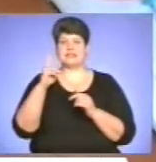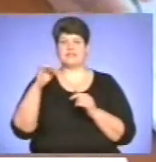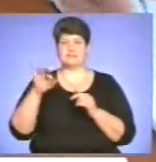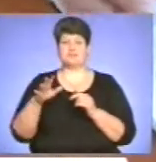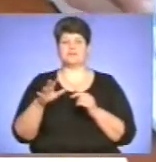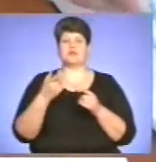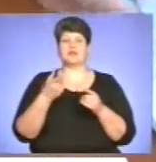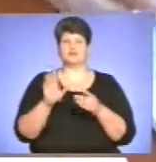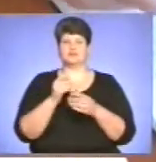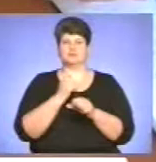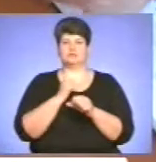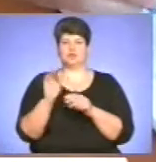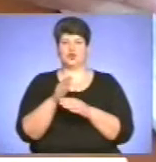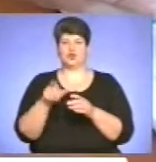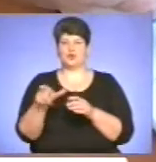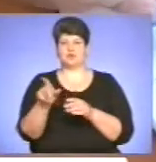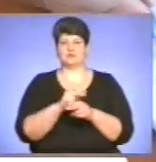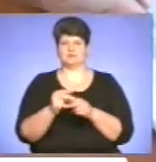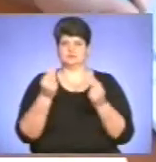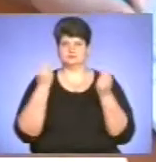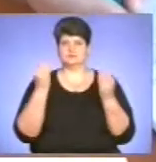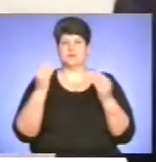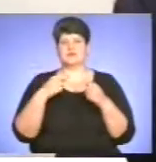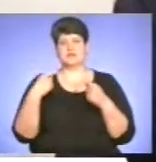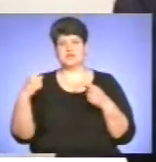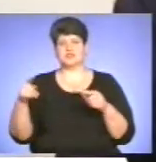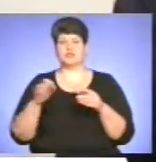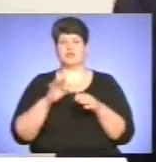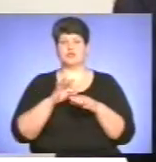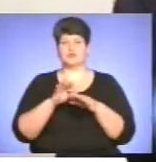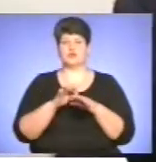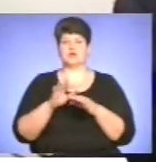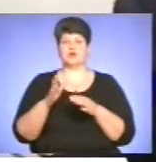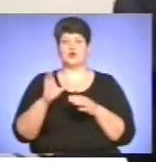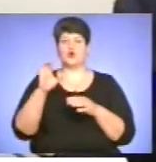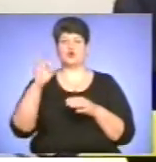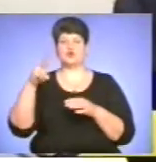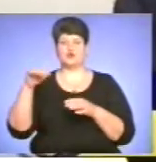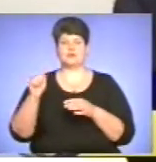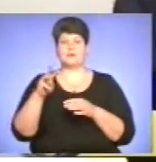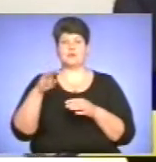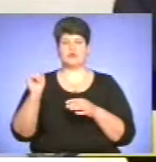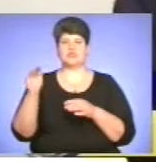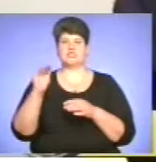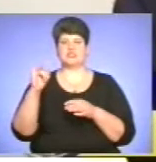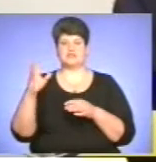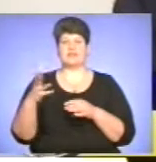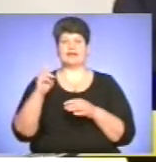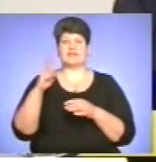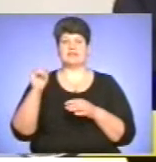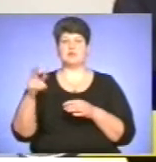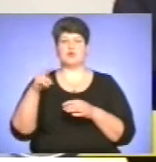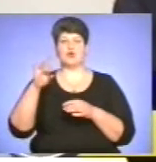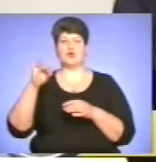На інших вулицях проведуть поточний та ямковий ремонт. Транспортна розв'язка Островського, Миколинецька, Живова, вулиця Князя Островського, вулиця